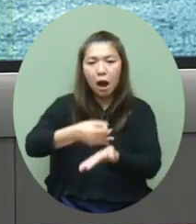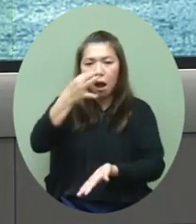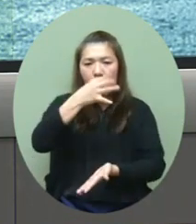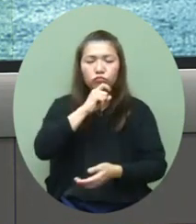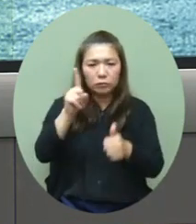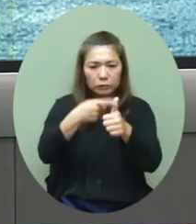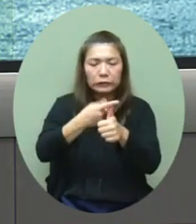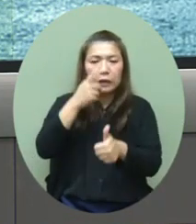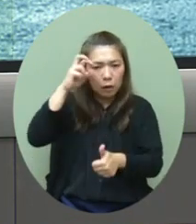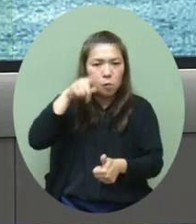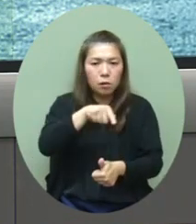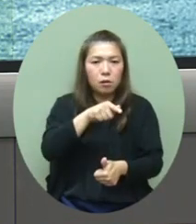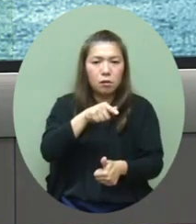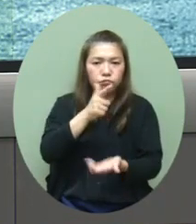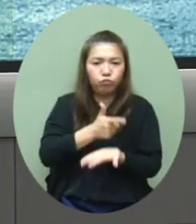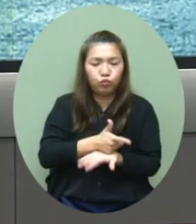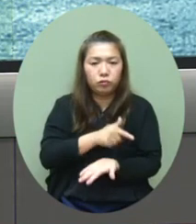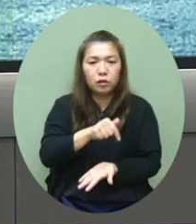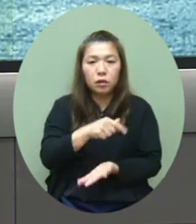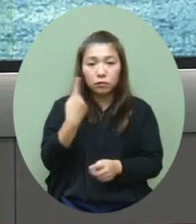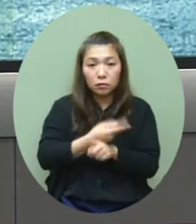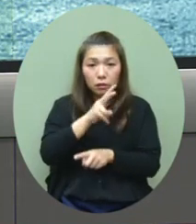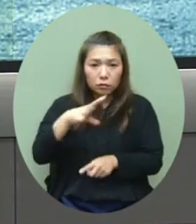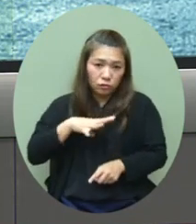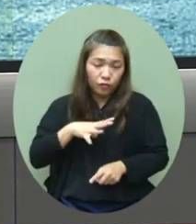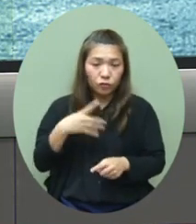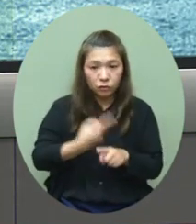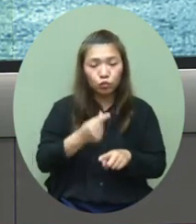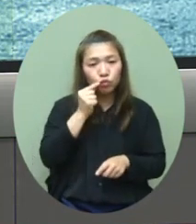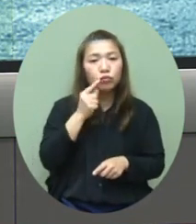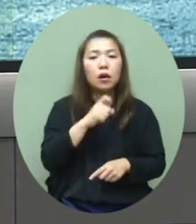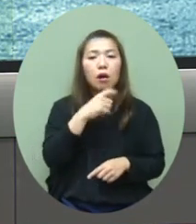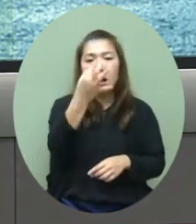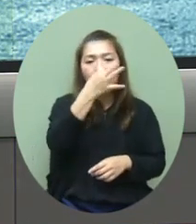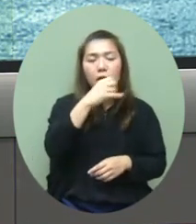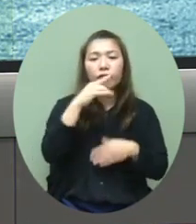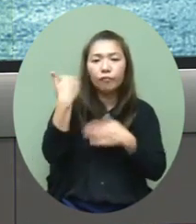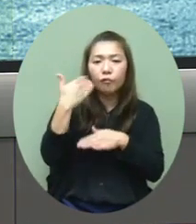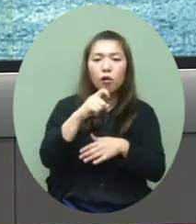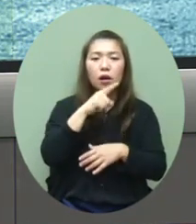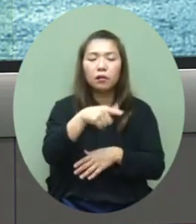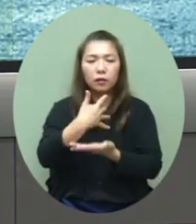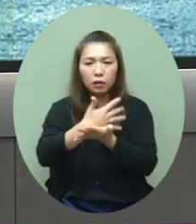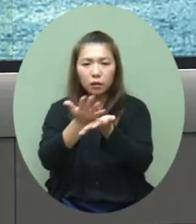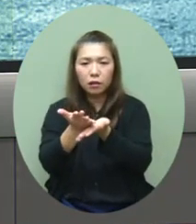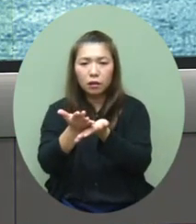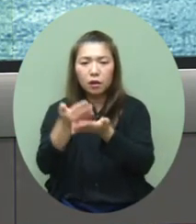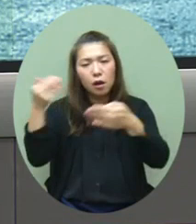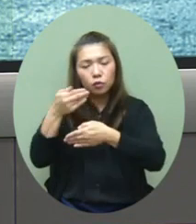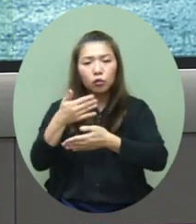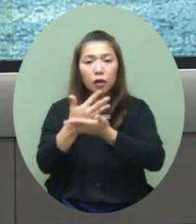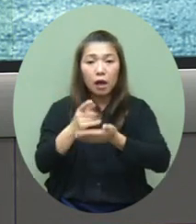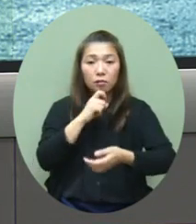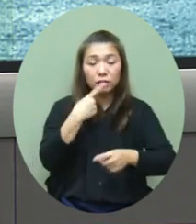首要的考慮當然我們是會按實質的情況藥物的供應那個物流的運輸是會